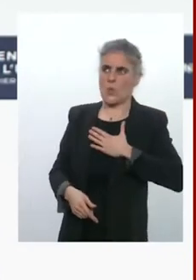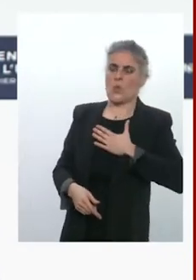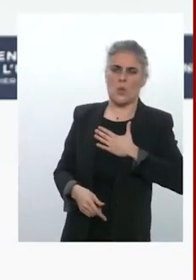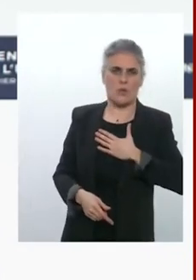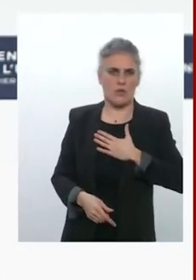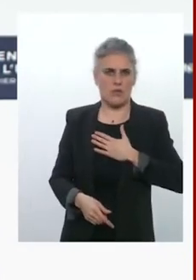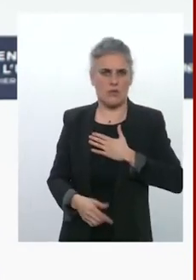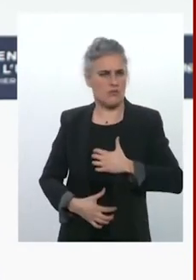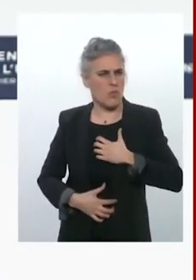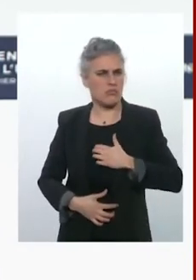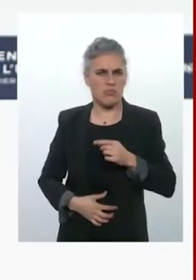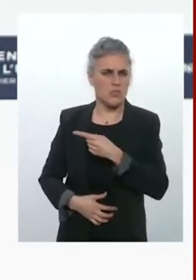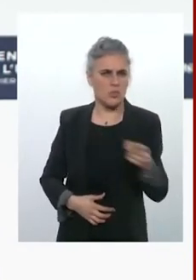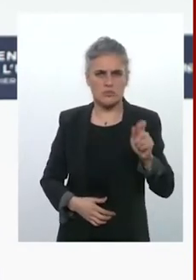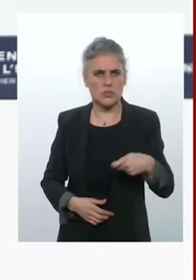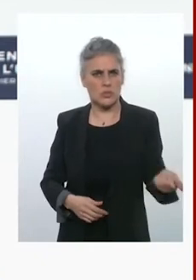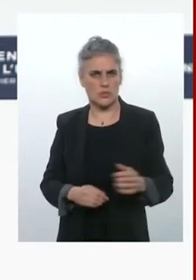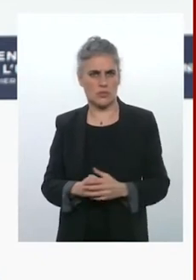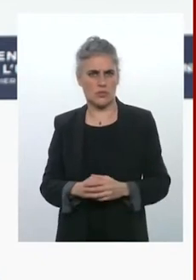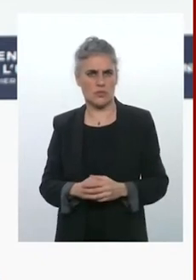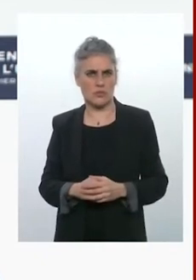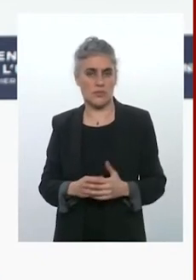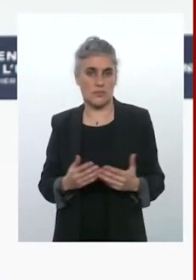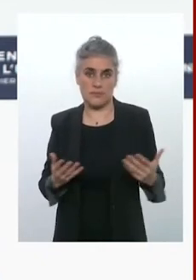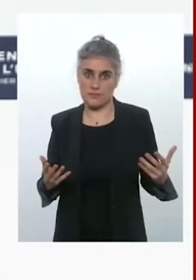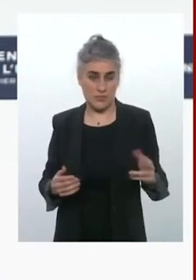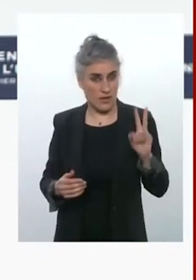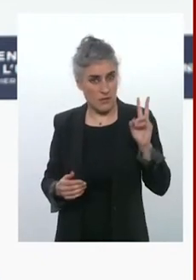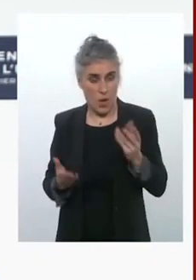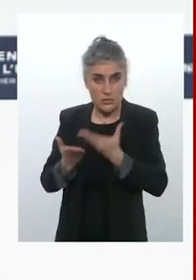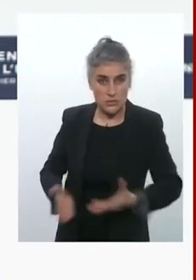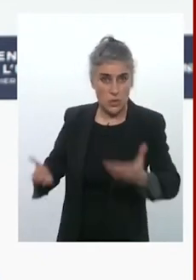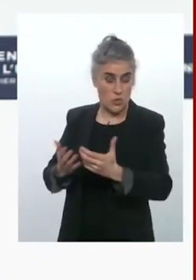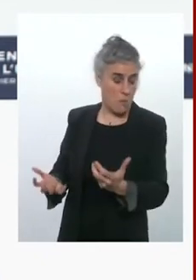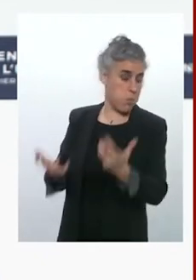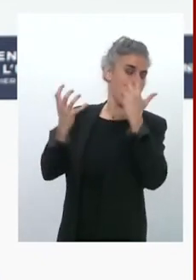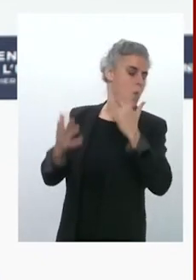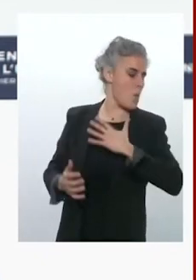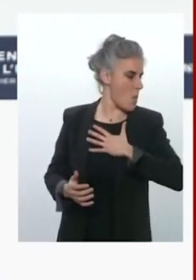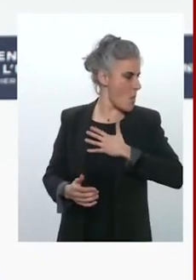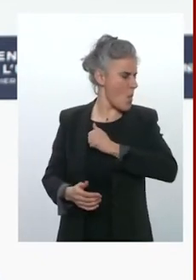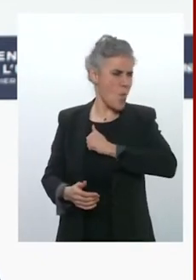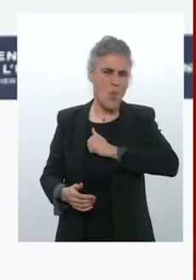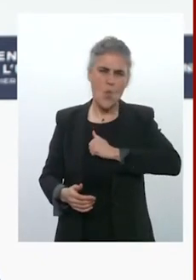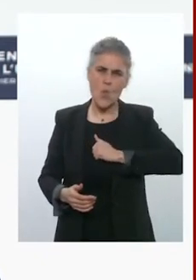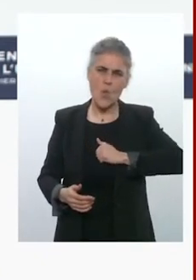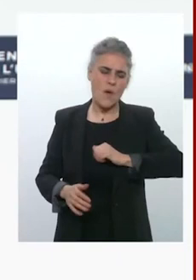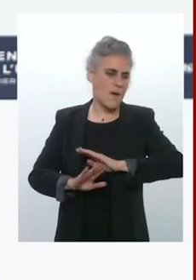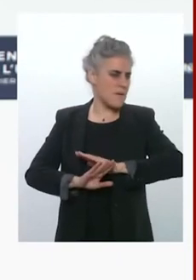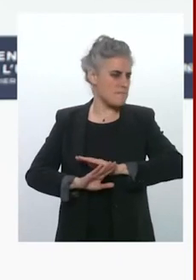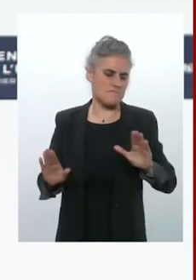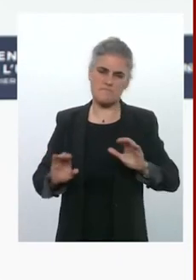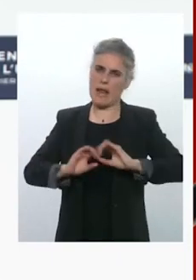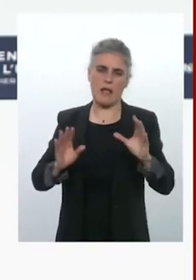situation de ce qu'on appellerait un choc géopolitique totalement symétrique qui justifie des mesures d'exception. Je soutiens donc